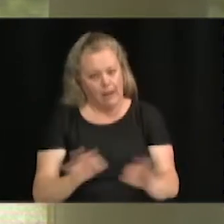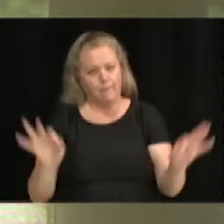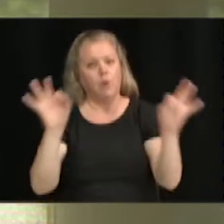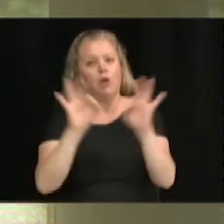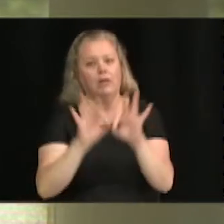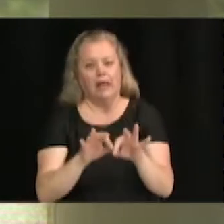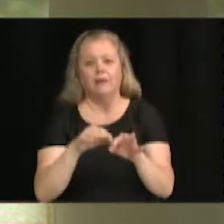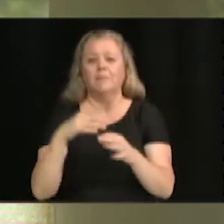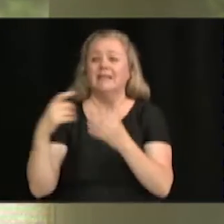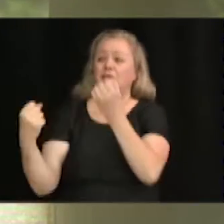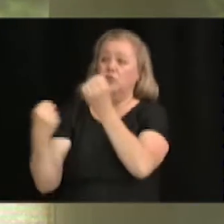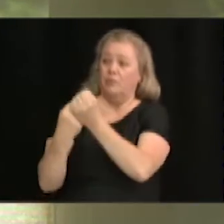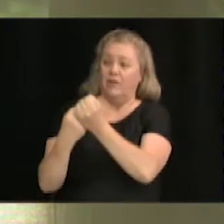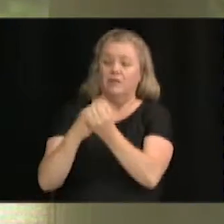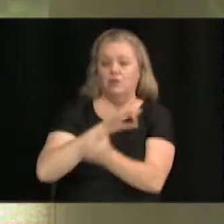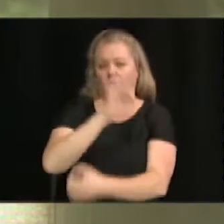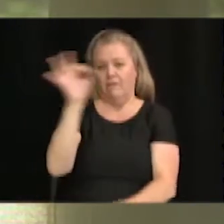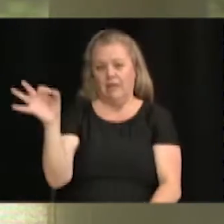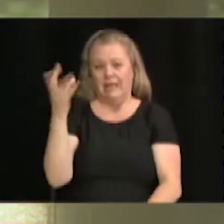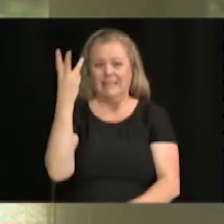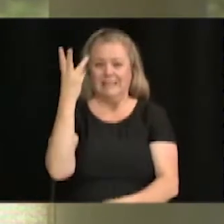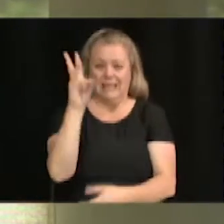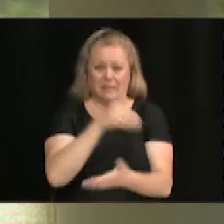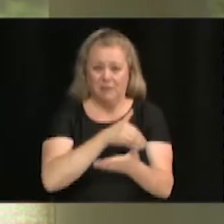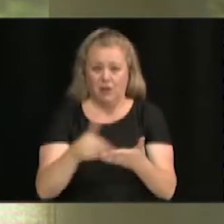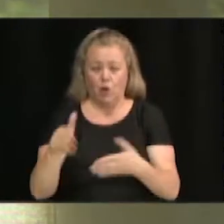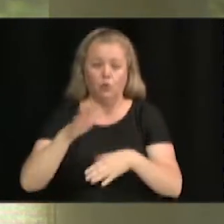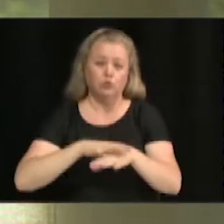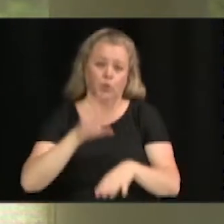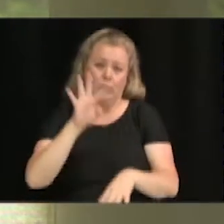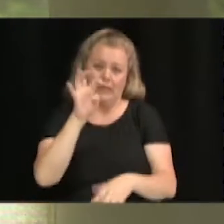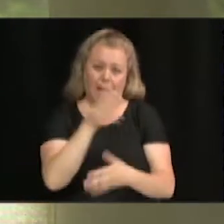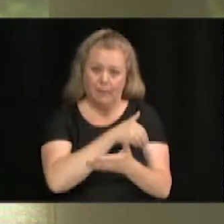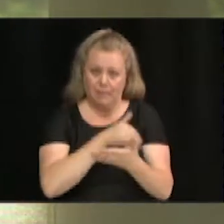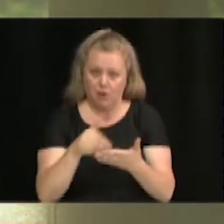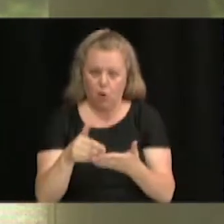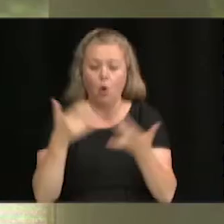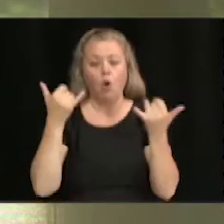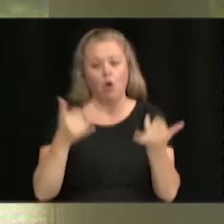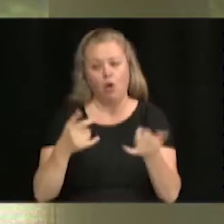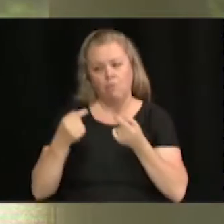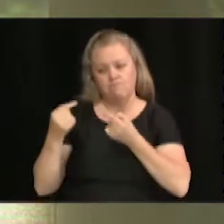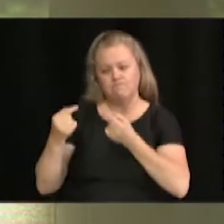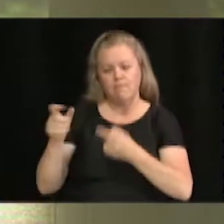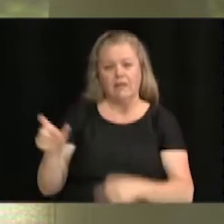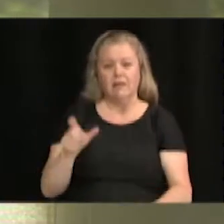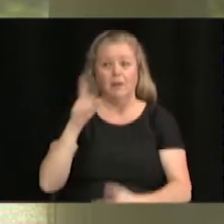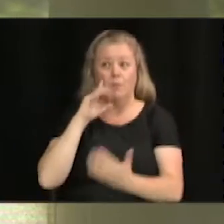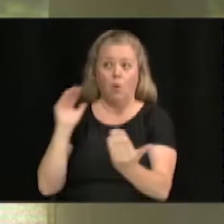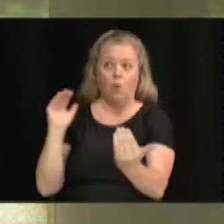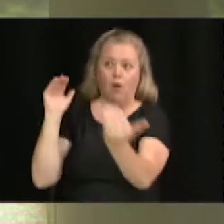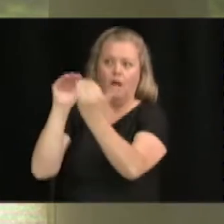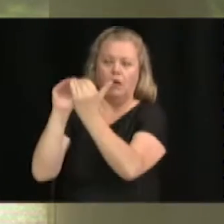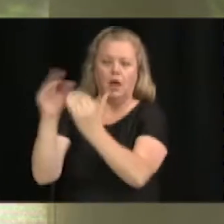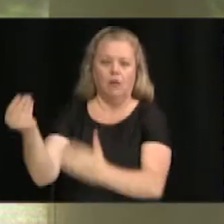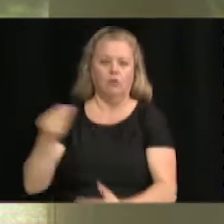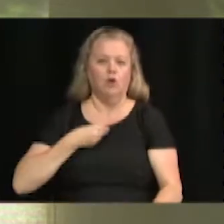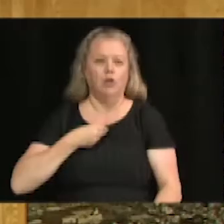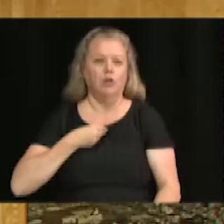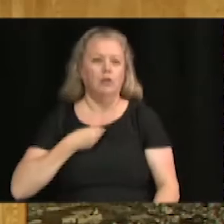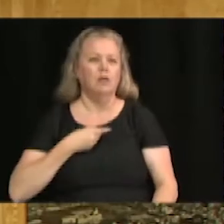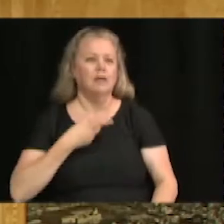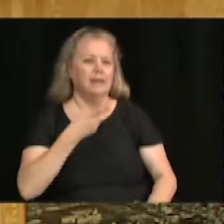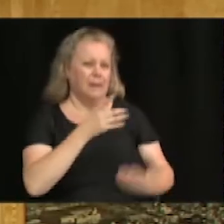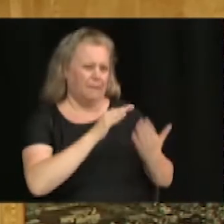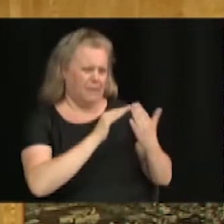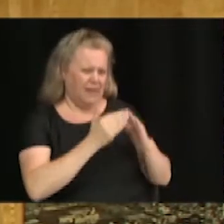16 millions sur un montant de 40 millions de dollars. On est pour parler avec Québec pour avoir le même montant d'argent. Puis la Ville a